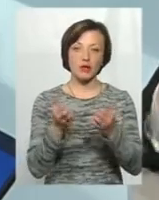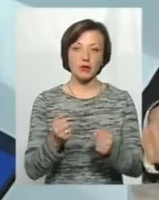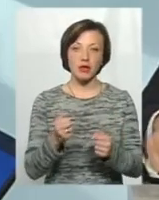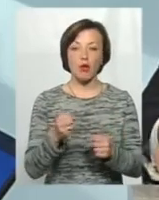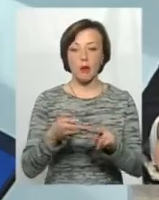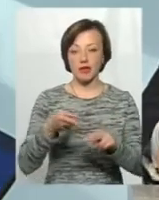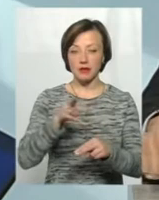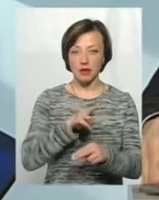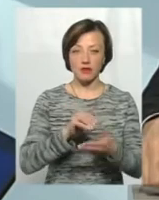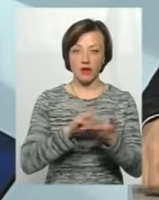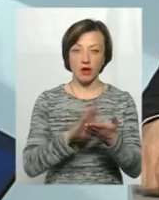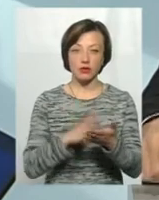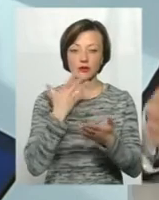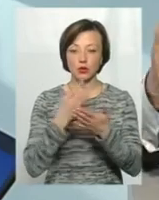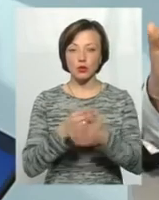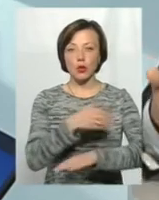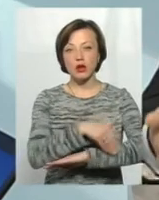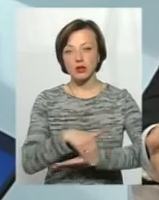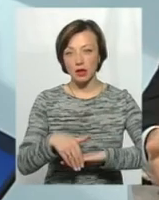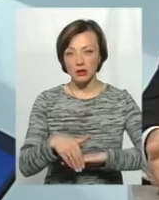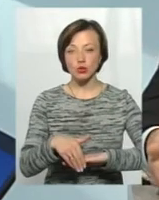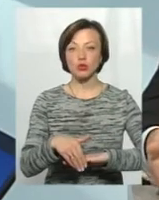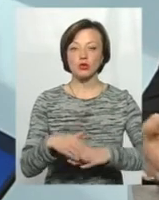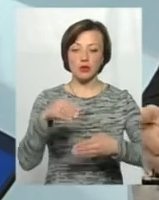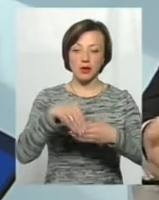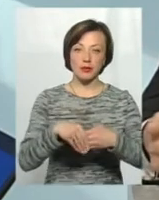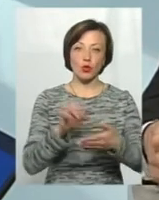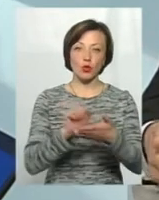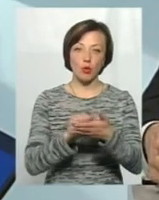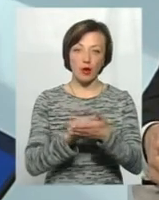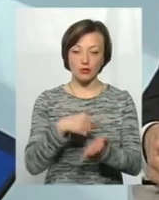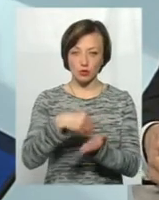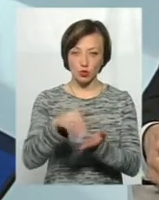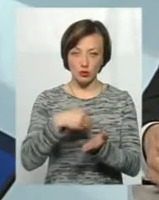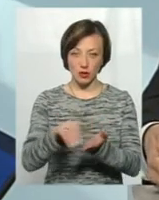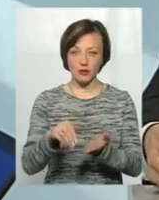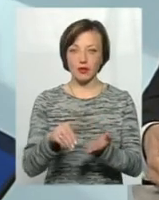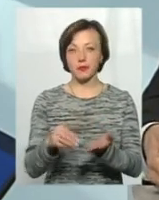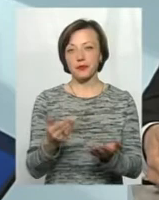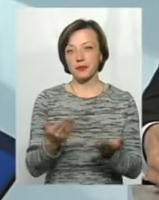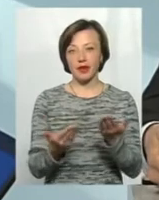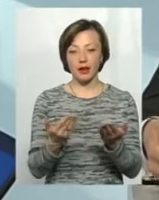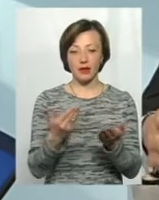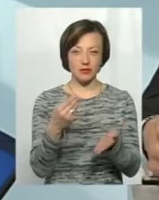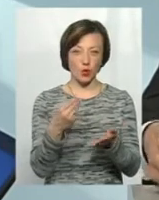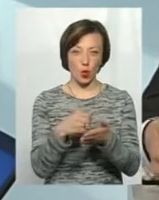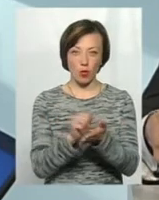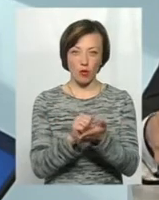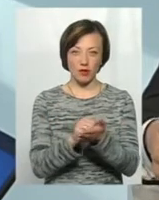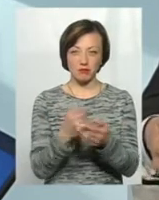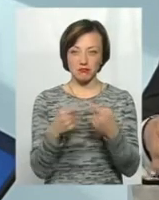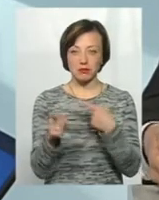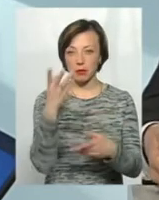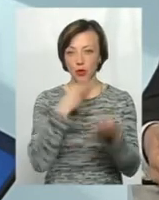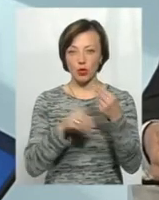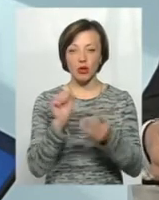компенсації, вказує свою адресу, прикладає цю накладну. І якщо ця накладна, скажімо, м'яка не та, це класифікується як